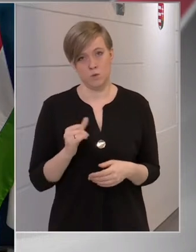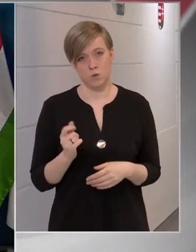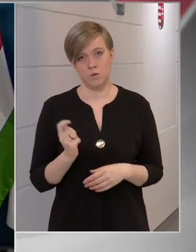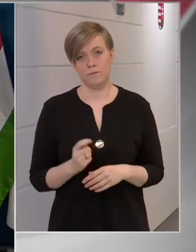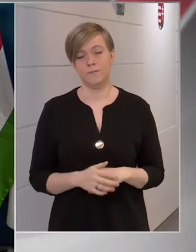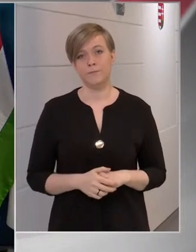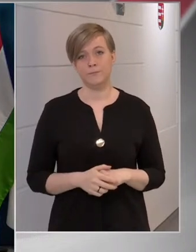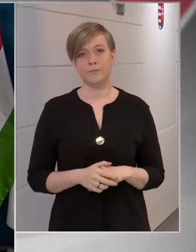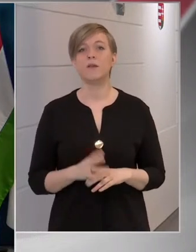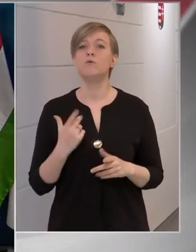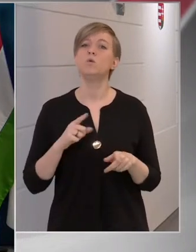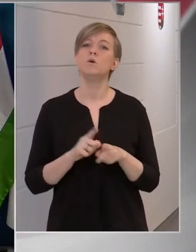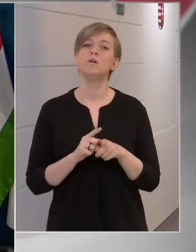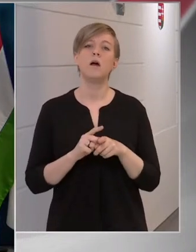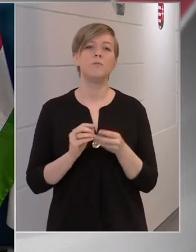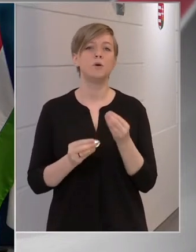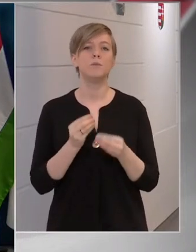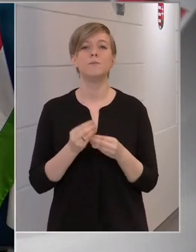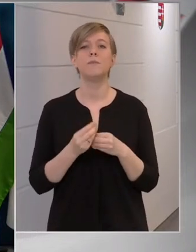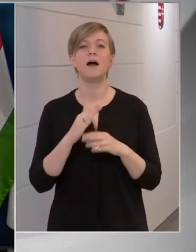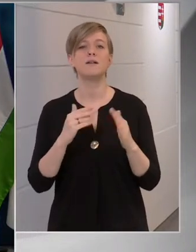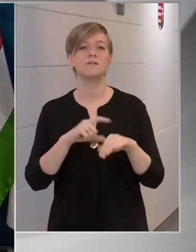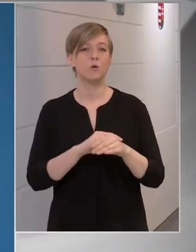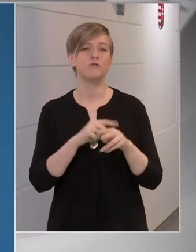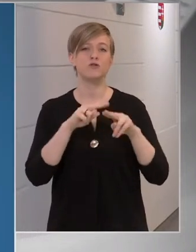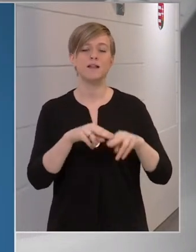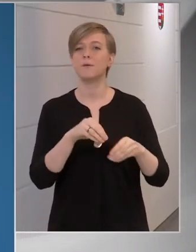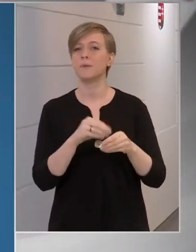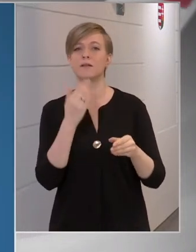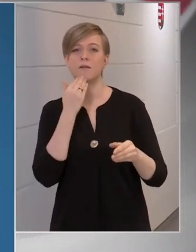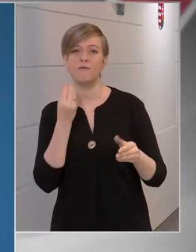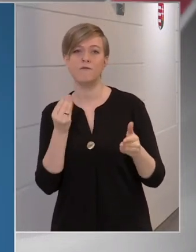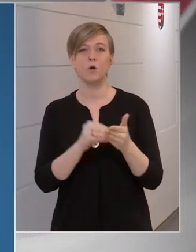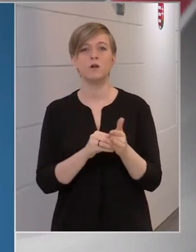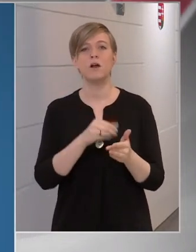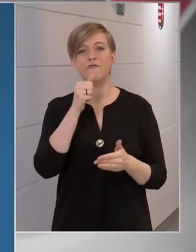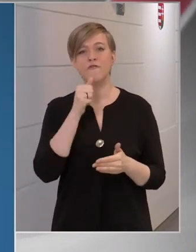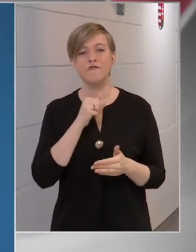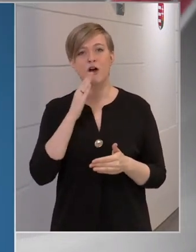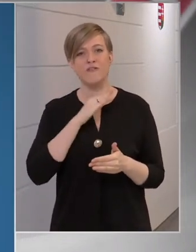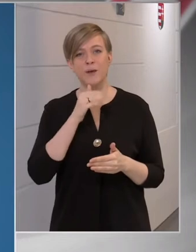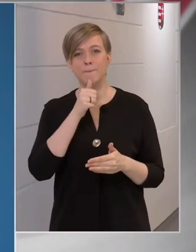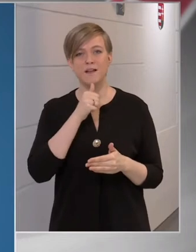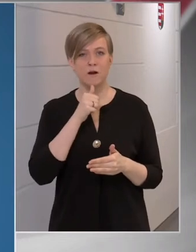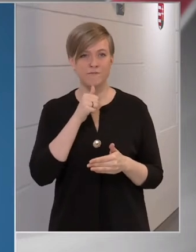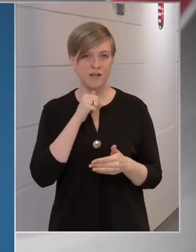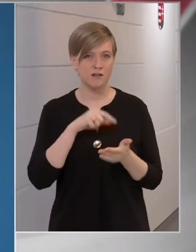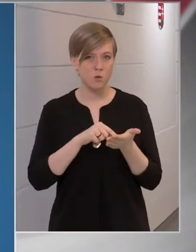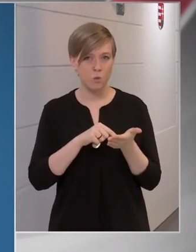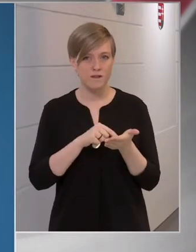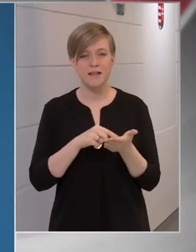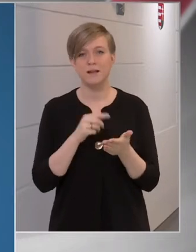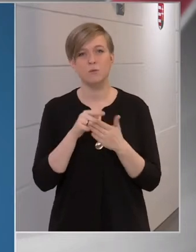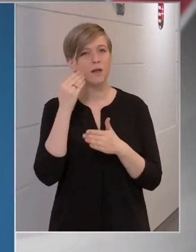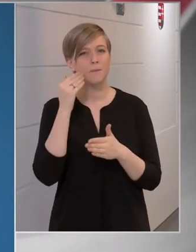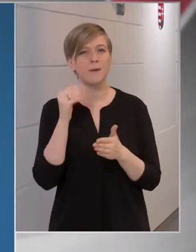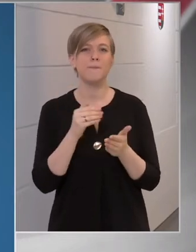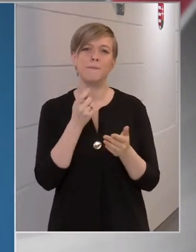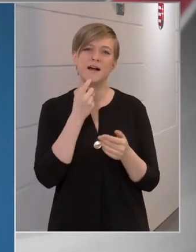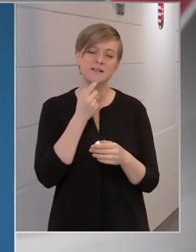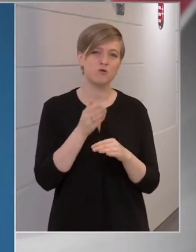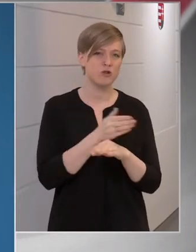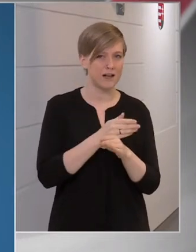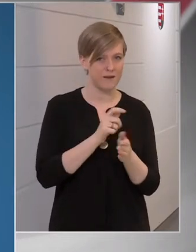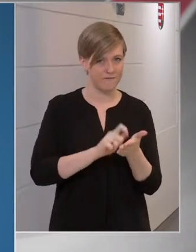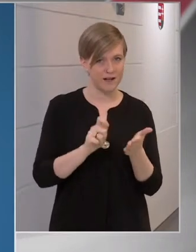Voltak-e gondok azzal, hogy a házi orvosok rendszerében még nem szerepelt a favipiravír gyógyszer, és nem tudták azt március elején felírni? Ha